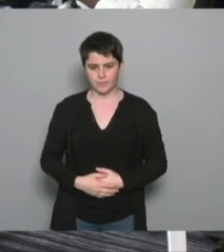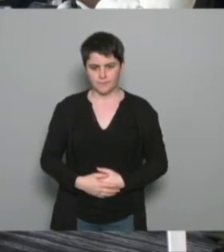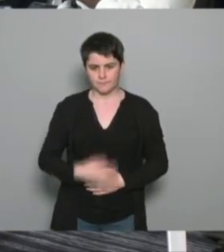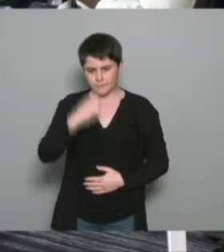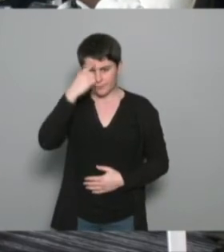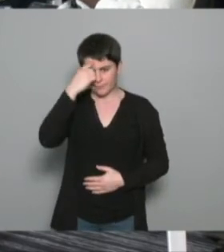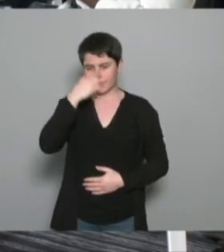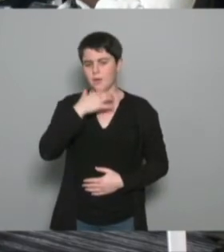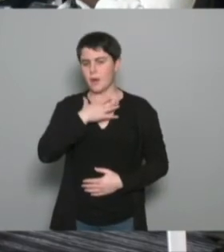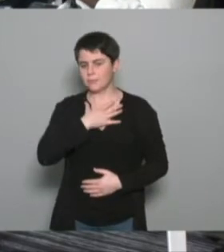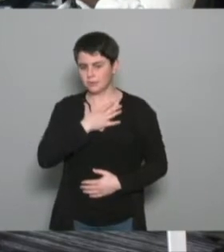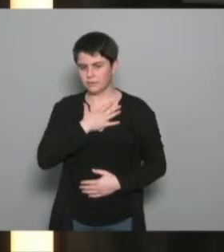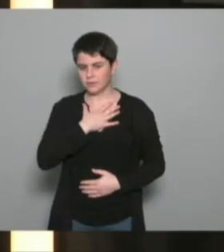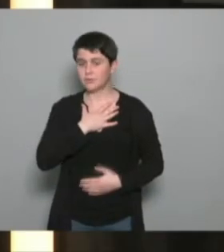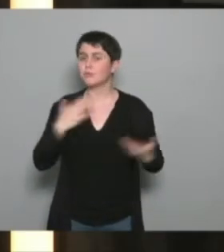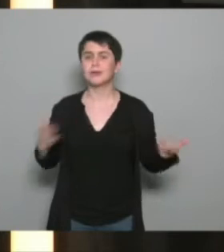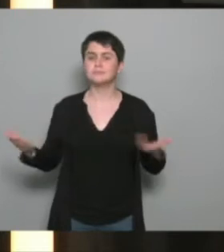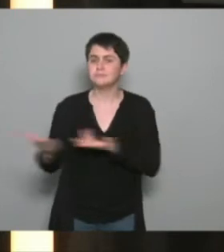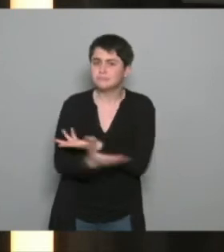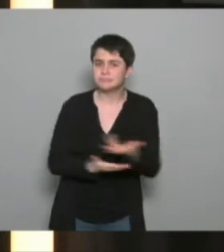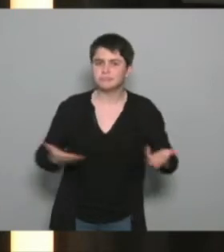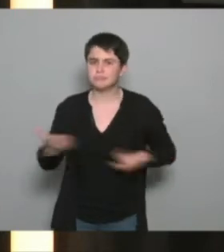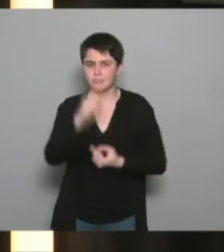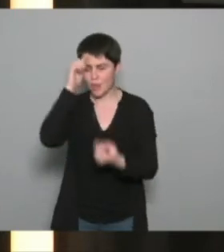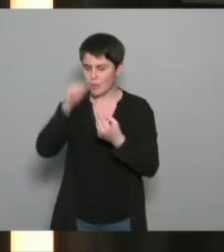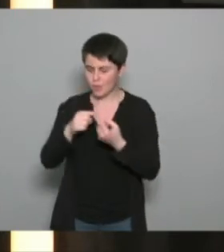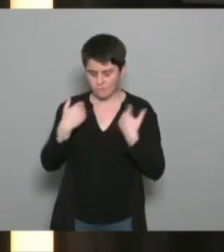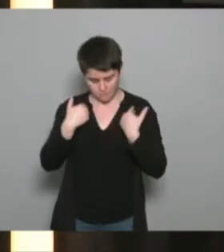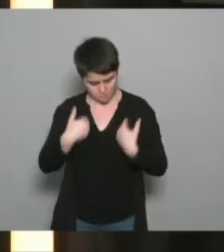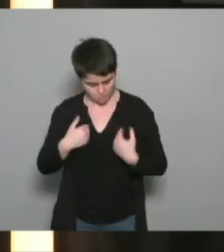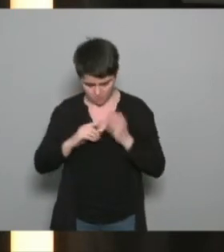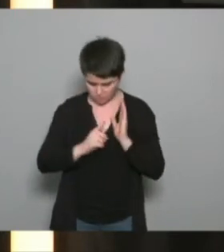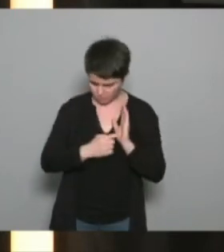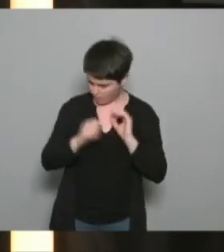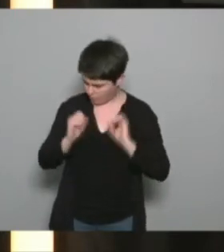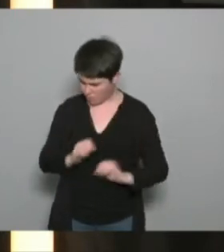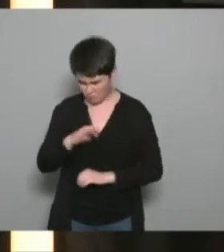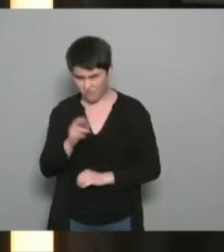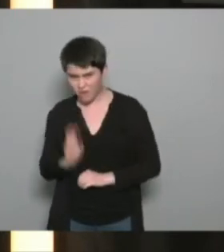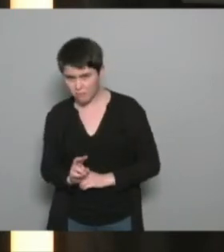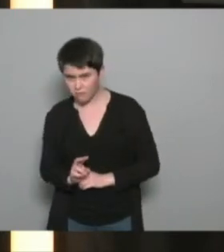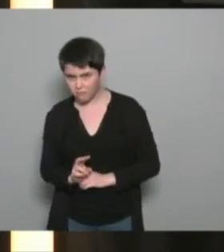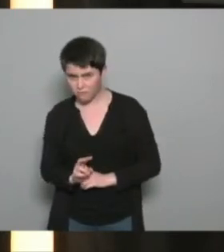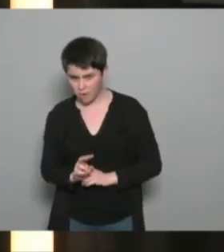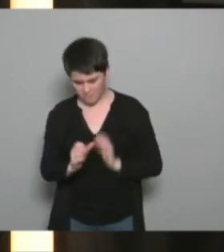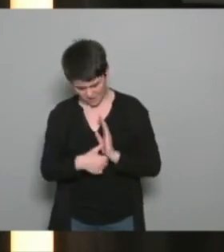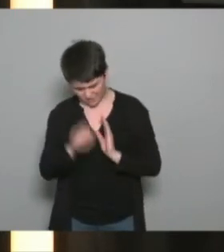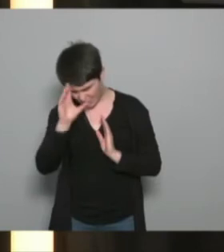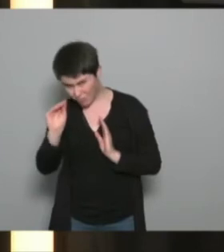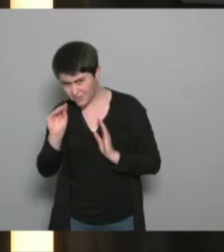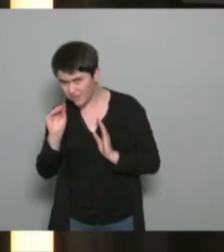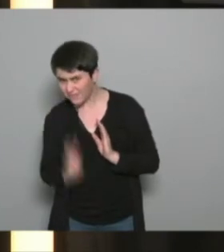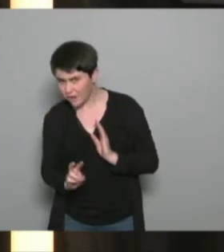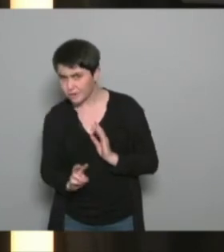suite à ce qu'on vient de se dire là sur la légitimité et l'identité après c'est c'est pas